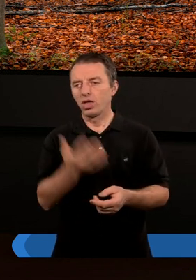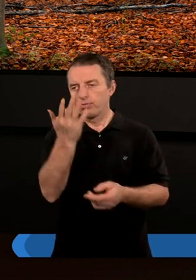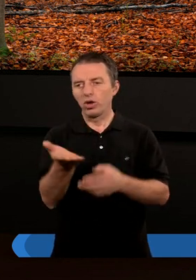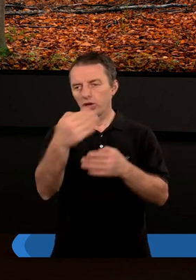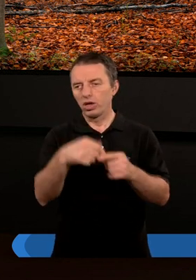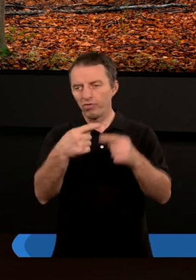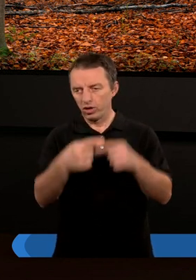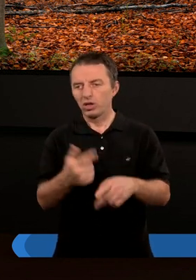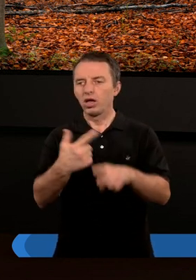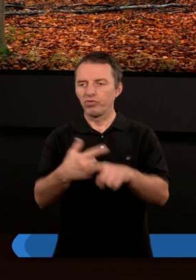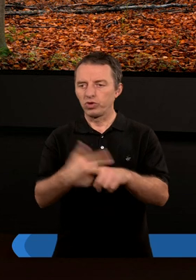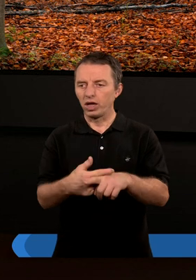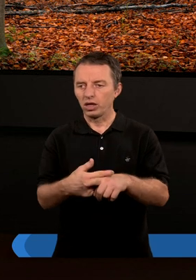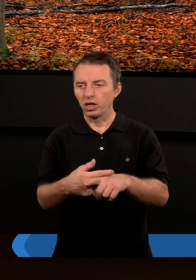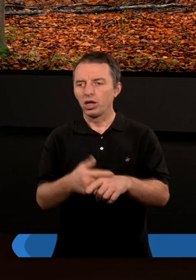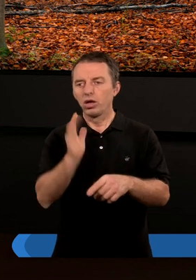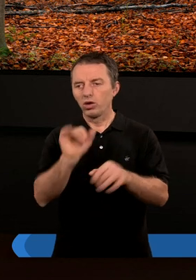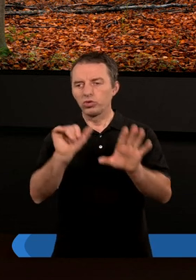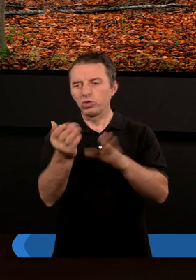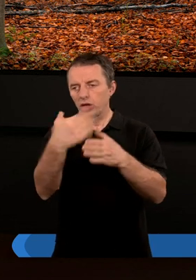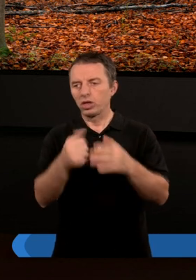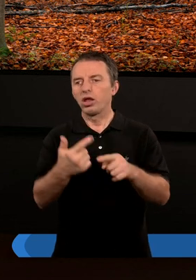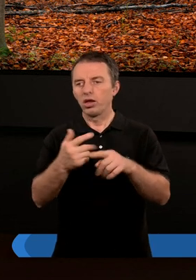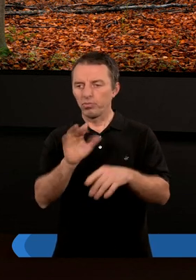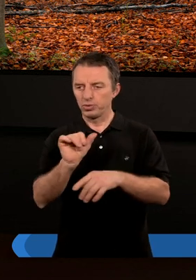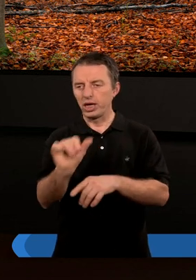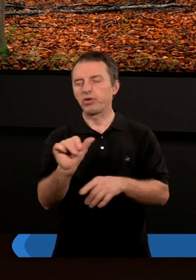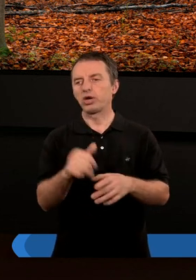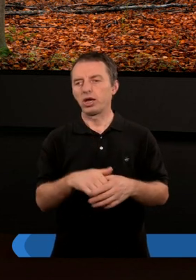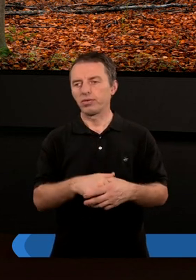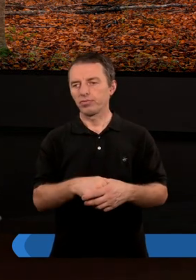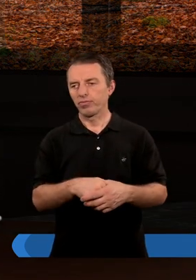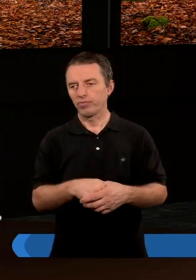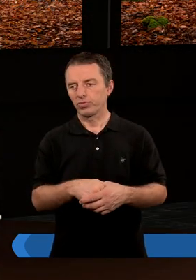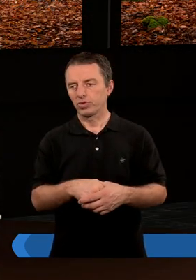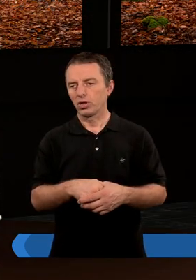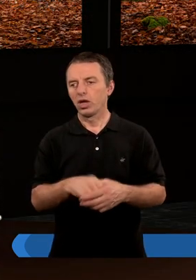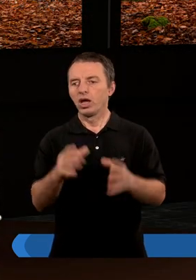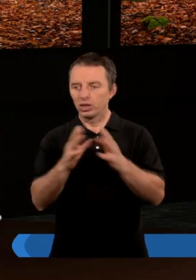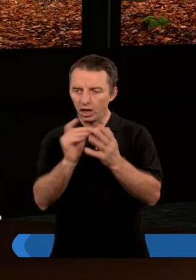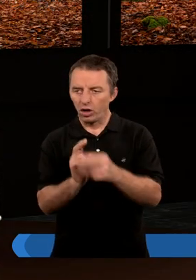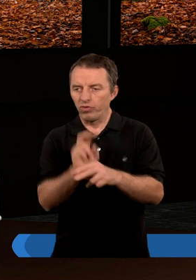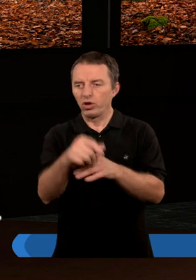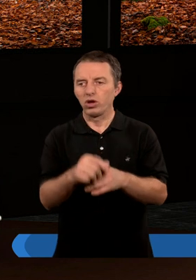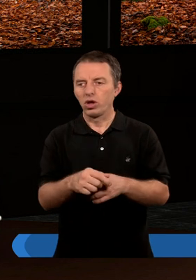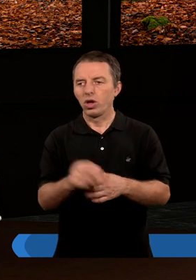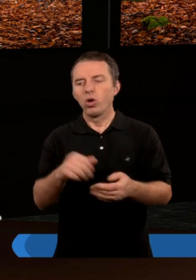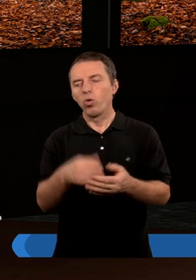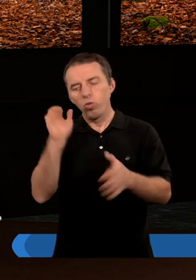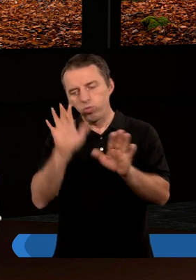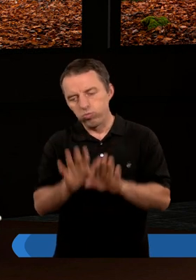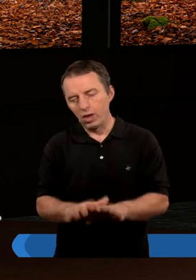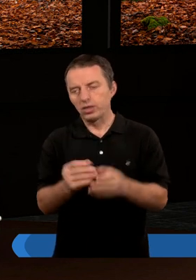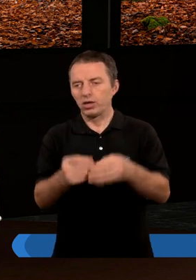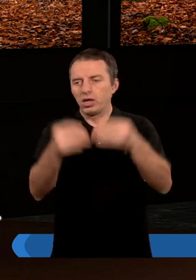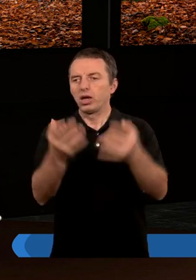Piąty rozdział, werset dwudziesty i później szósty rozdział, werset pierwszy. A zakon wkroczył, aby się upadki